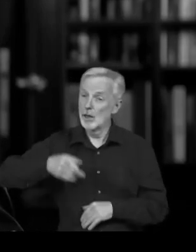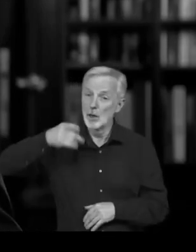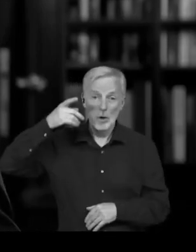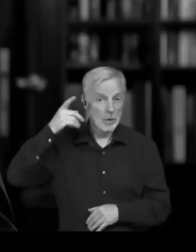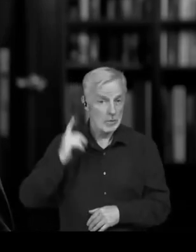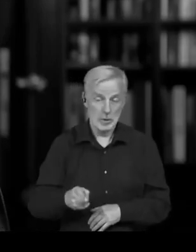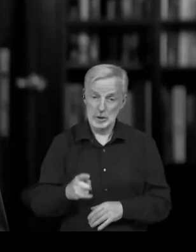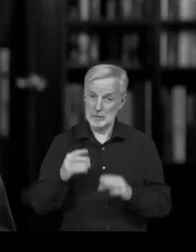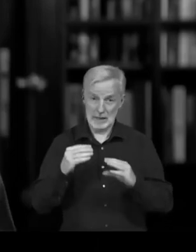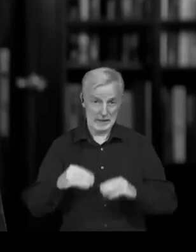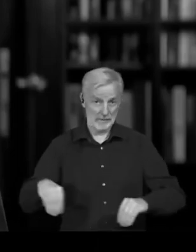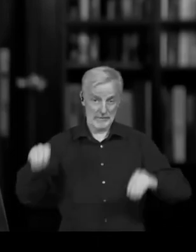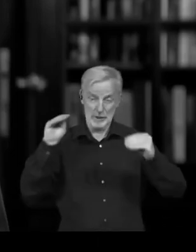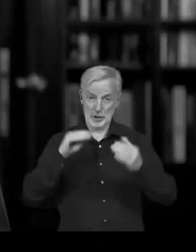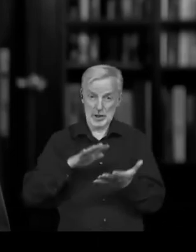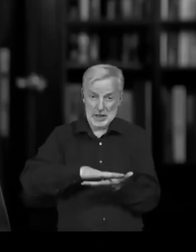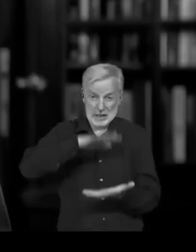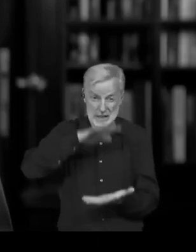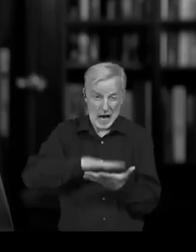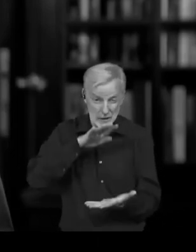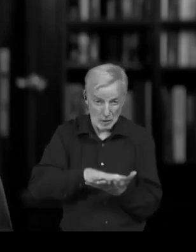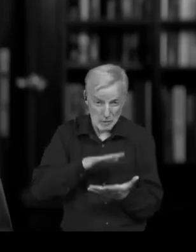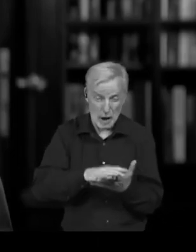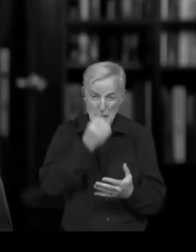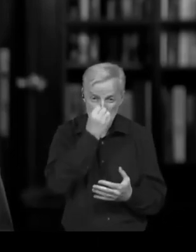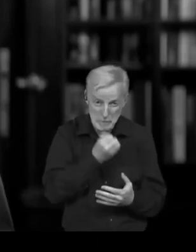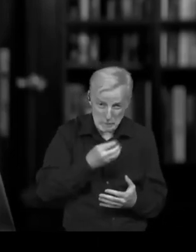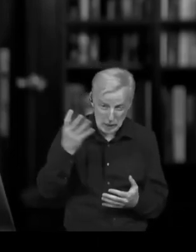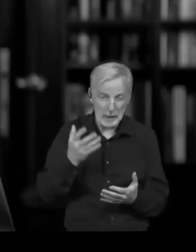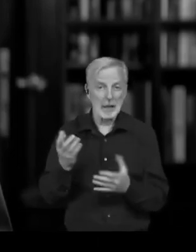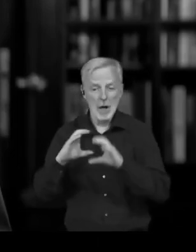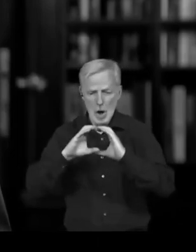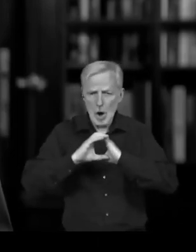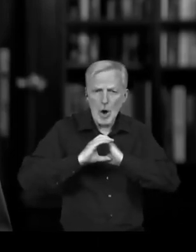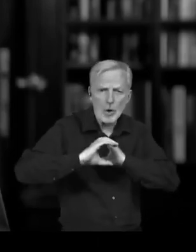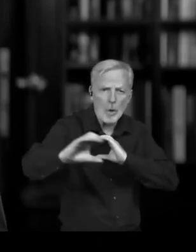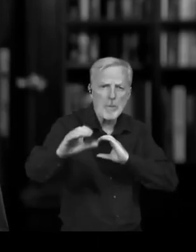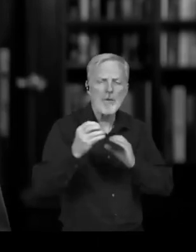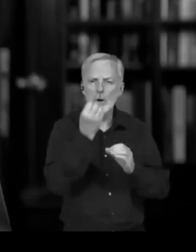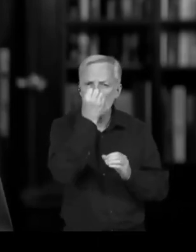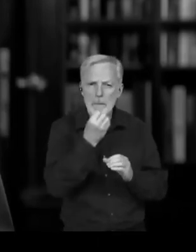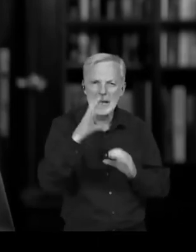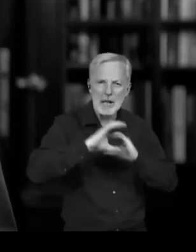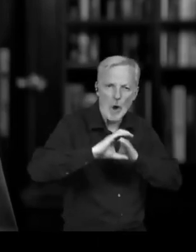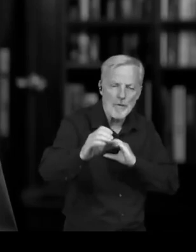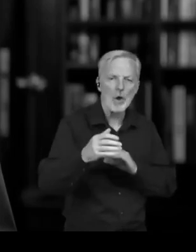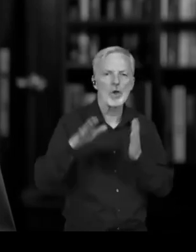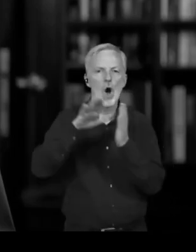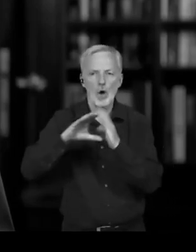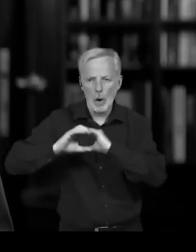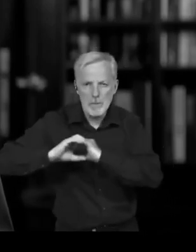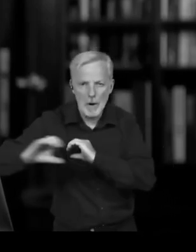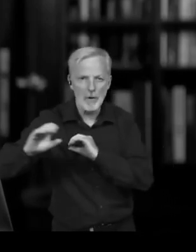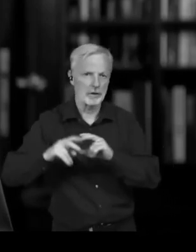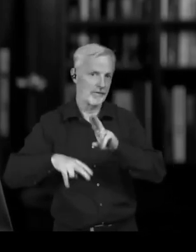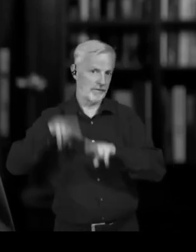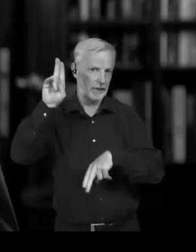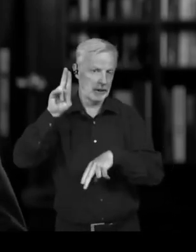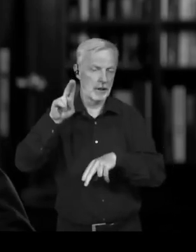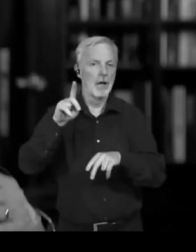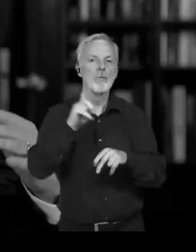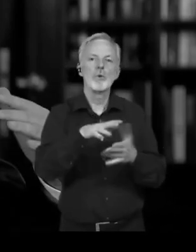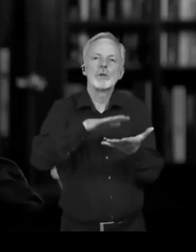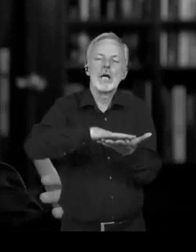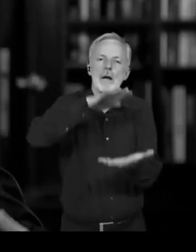nedomyslený, protože jestli si někdo myslí, že nám to Ukrajina vrátí, tak jste pěkně na omilu, maximálně si z nepřátelíme Putina. No a tady v